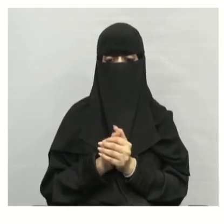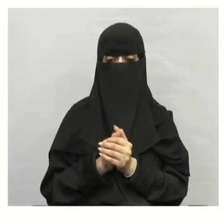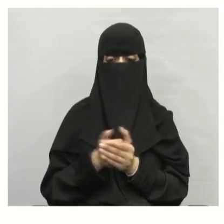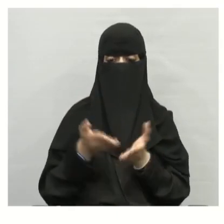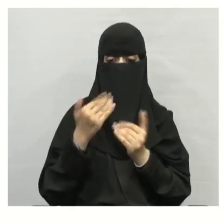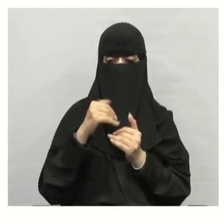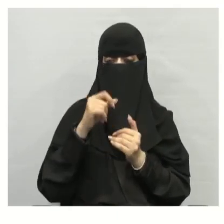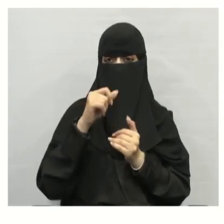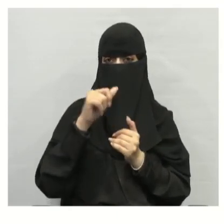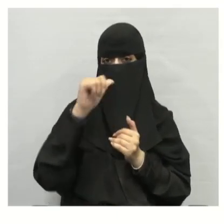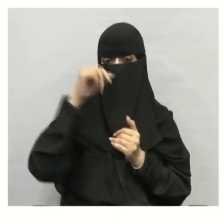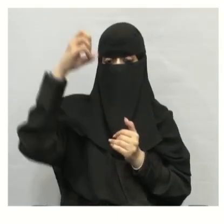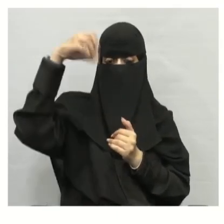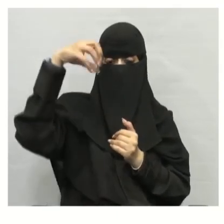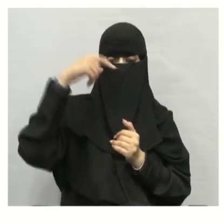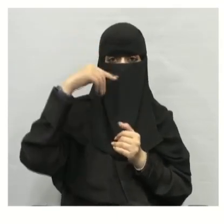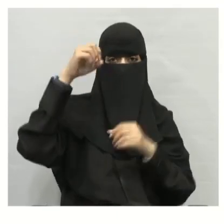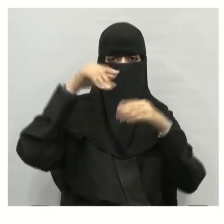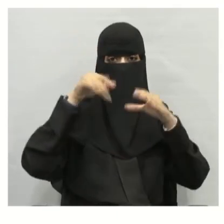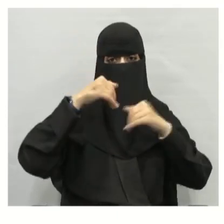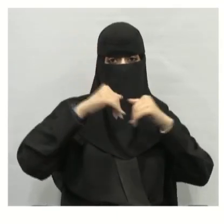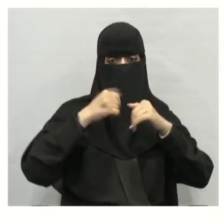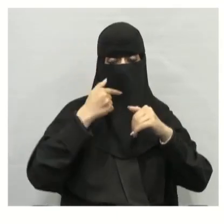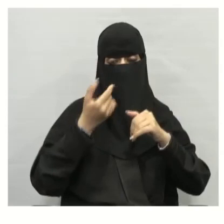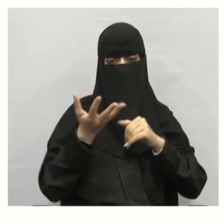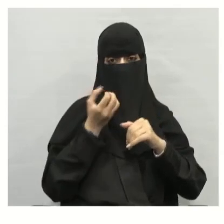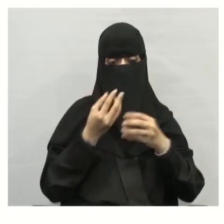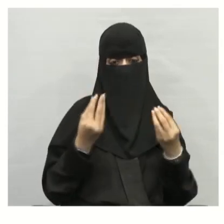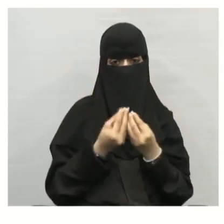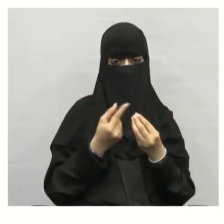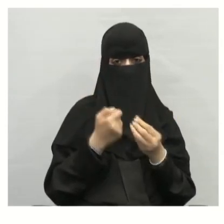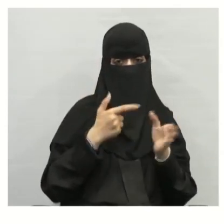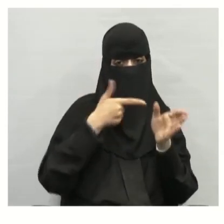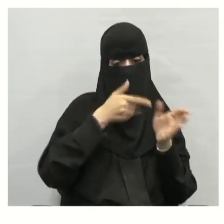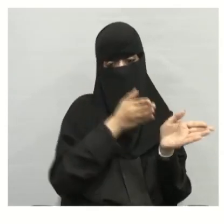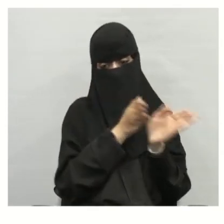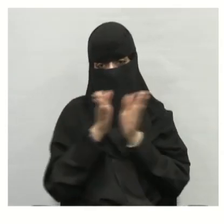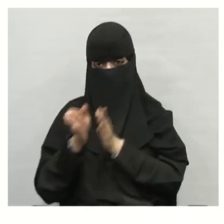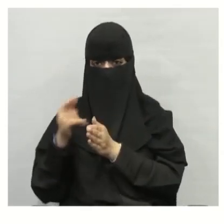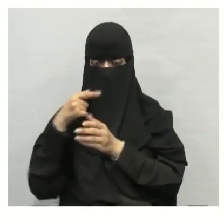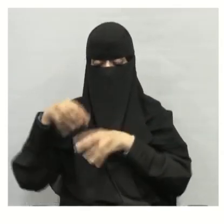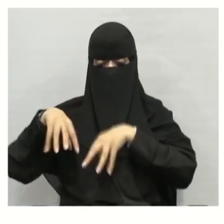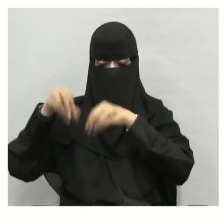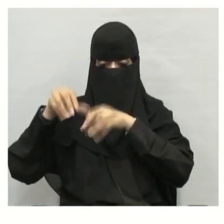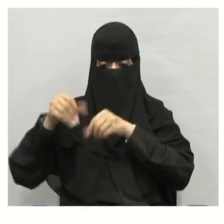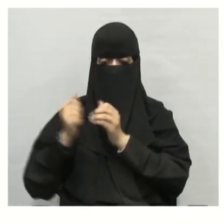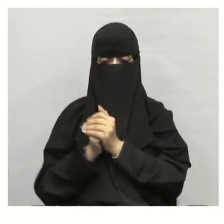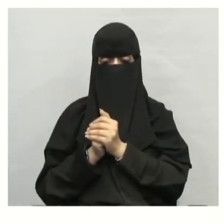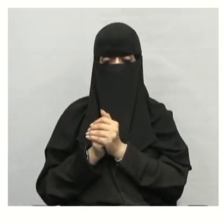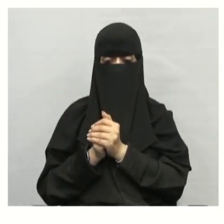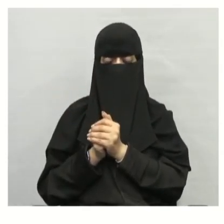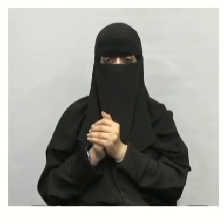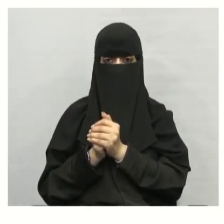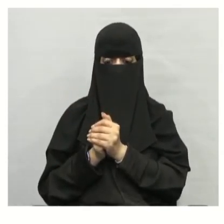التلوث أيضا مياه الأمطار متساقطة على الشوارع قد تأخذ معها الزيوت والشحوم للتربة